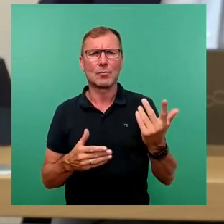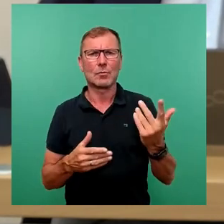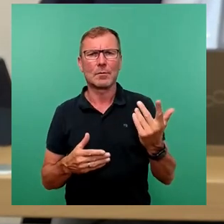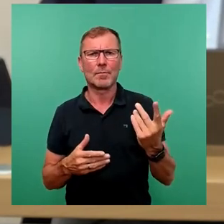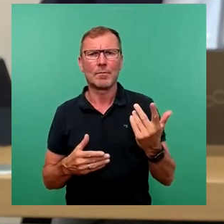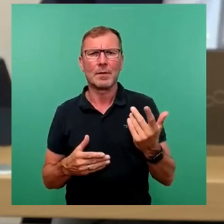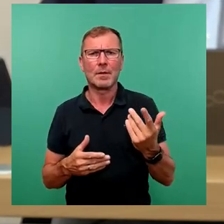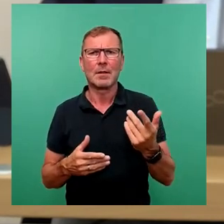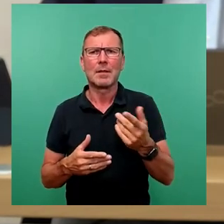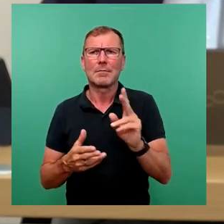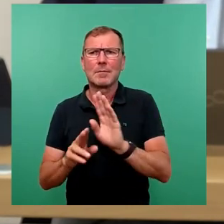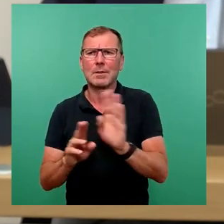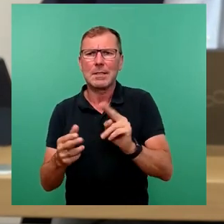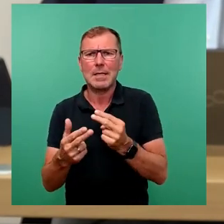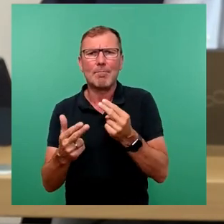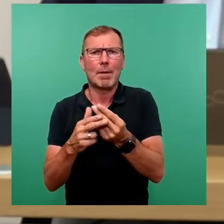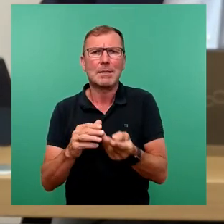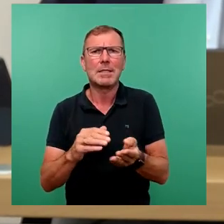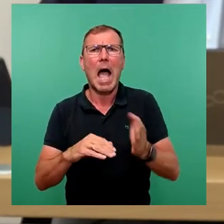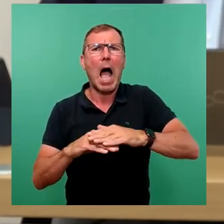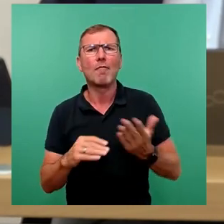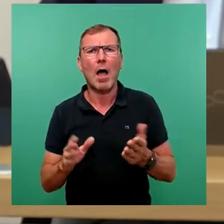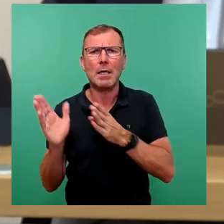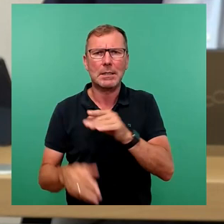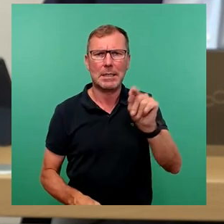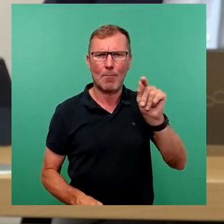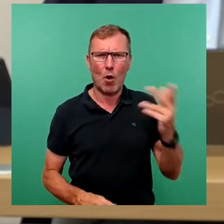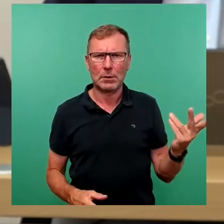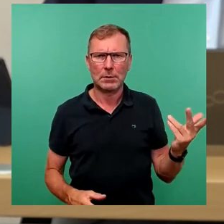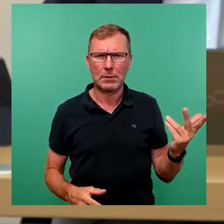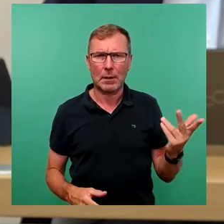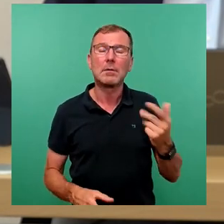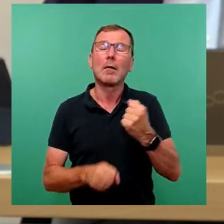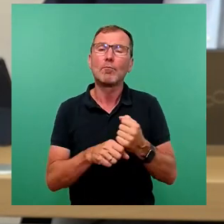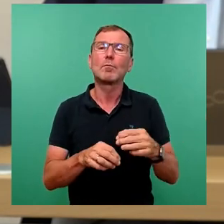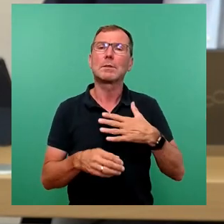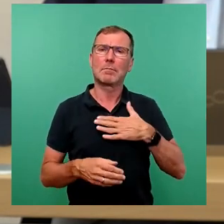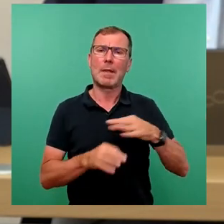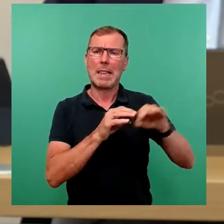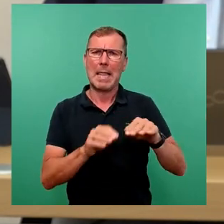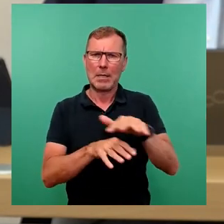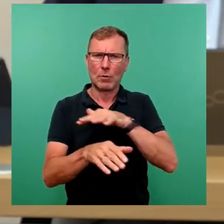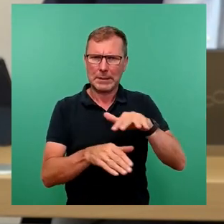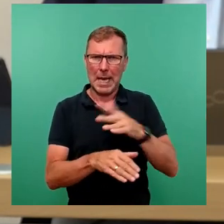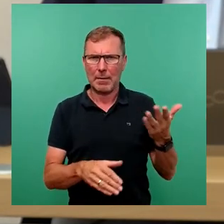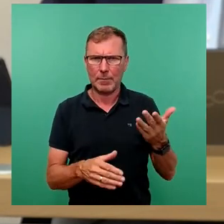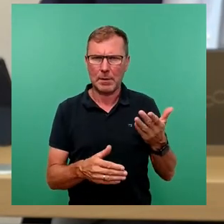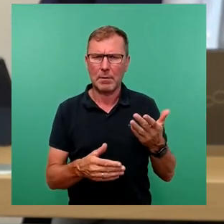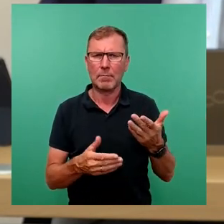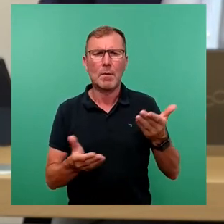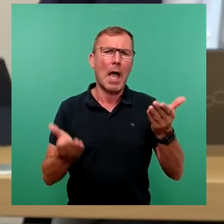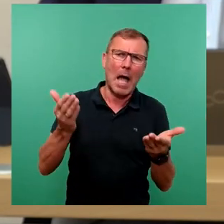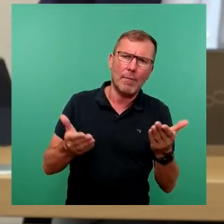konkurrente Auflagen der Behörden. Und hier muss auf Leitungsebene das abgewogen und entschieden werden